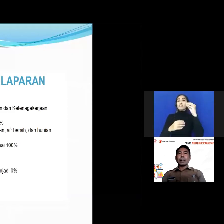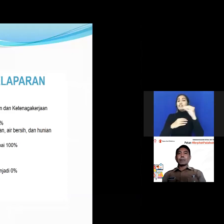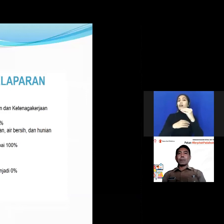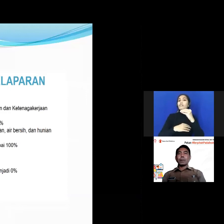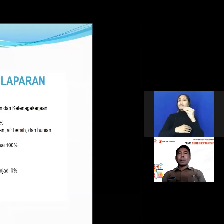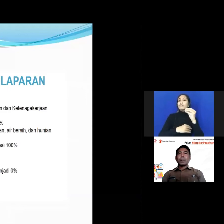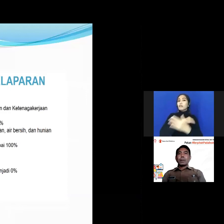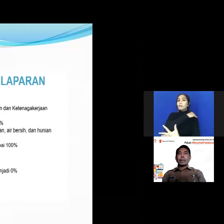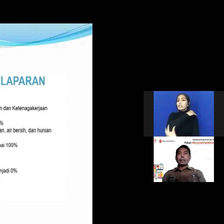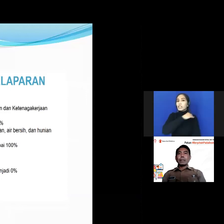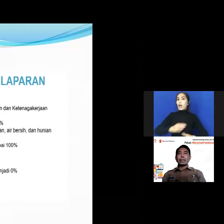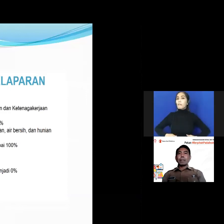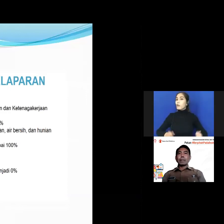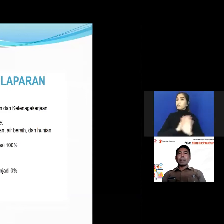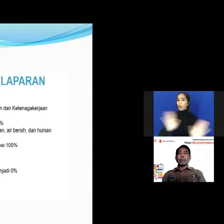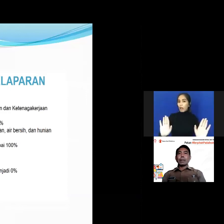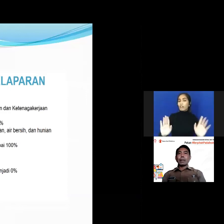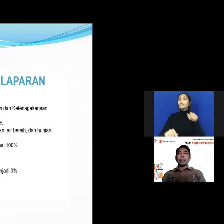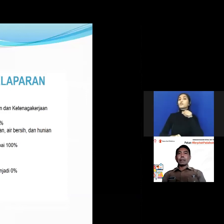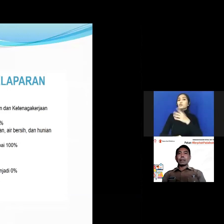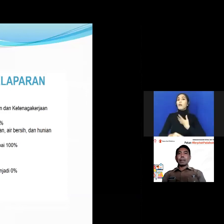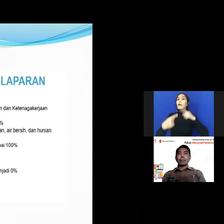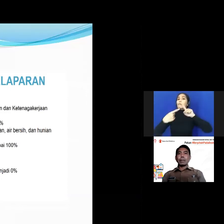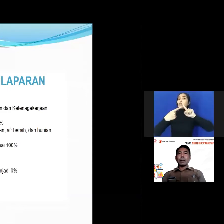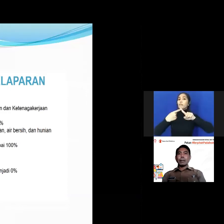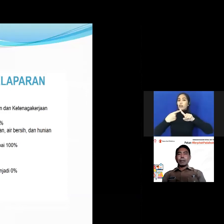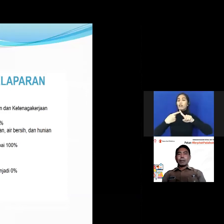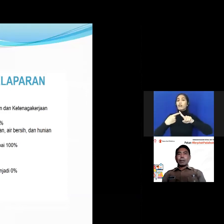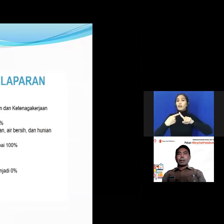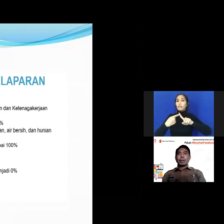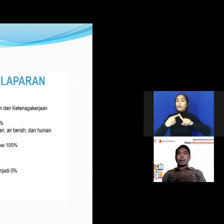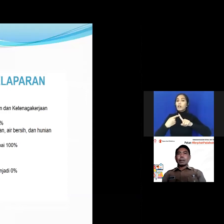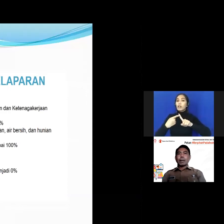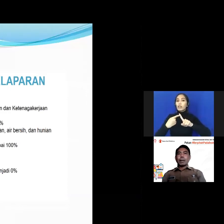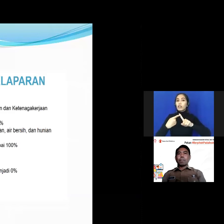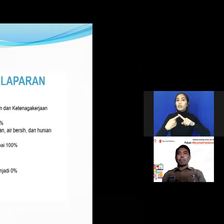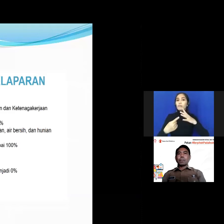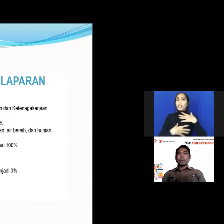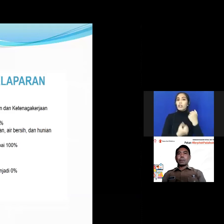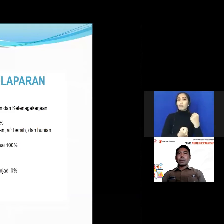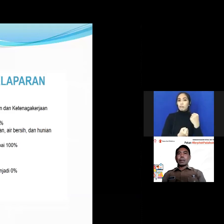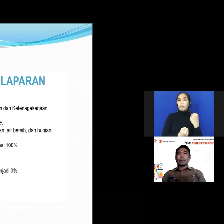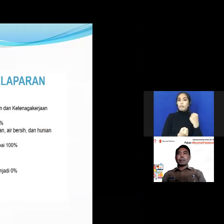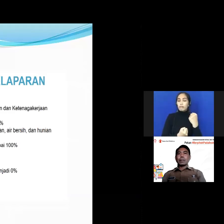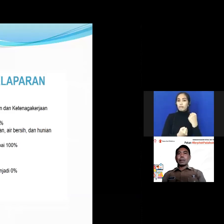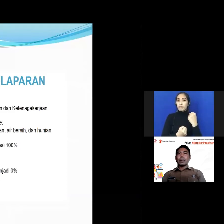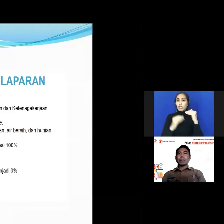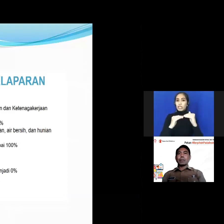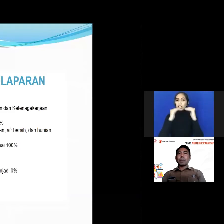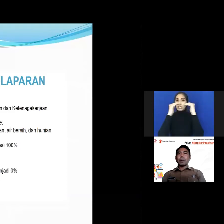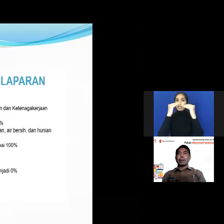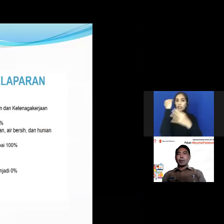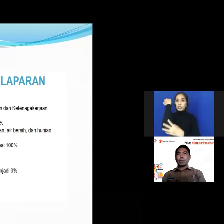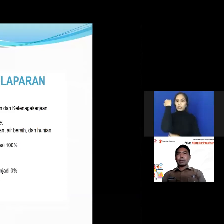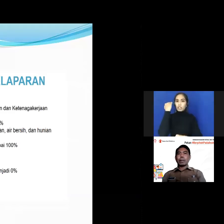indikator SDGs yang pertama itu adalah desa tanpa kemiskinan kita nanti berharap tingkat kemiskinan desa